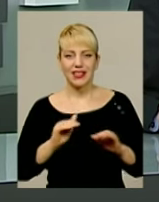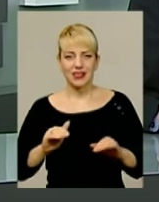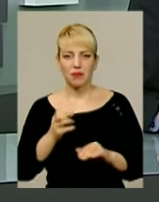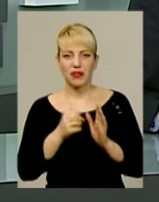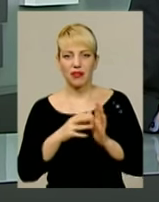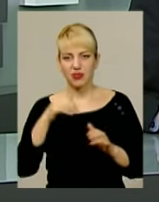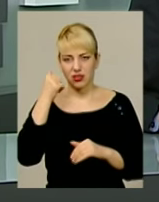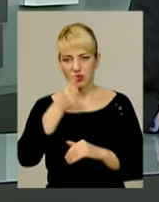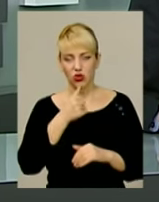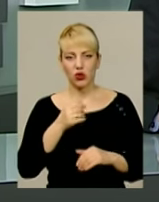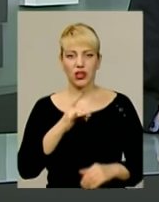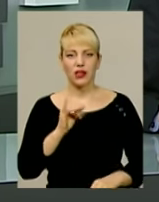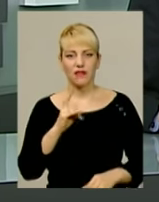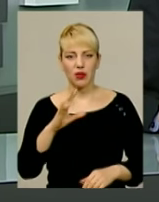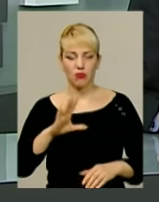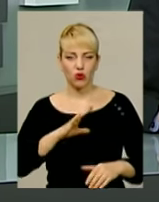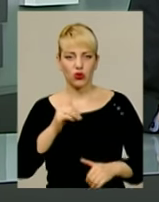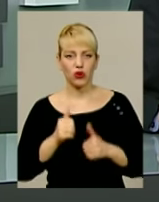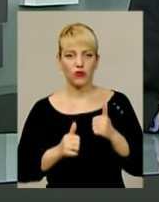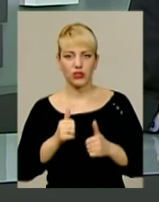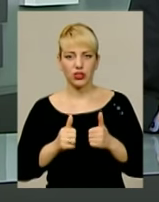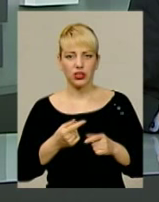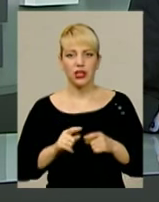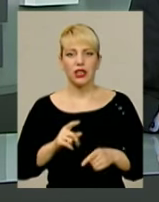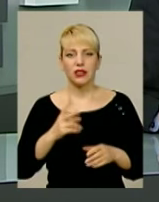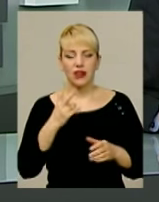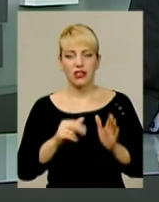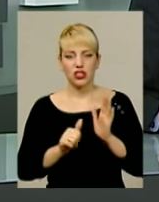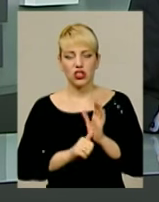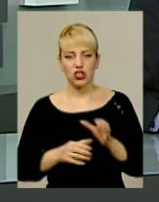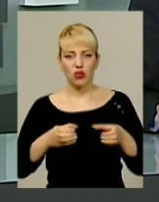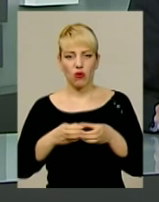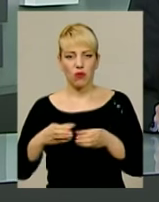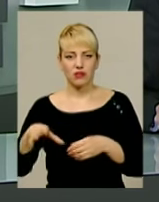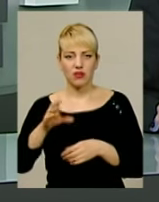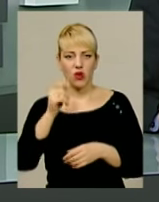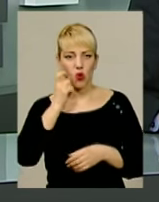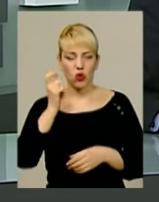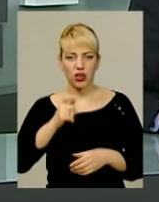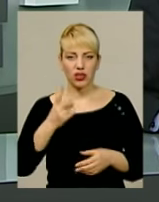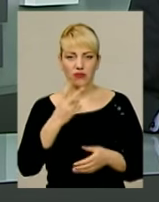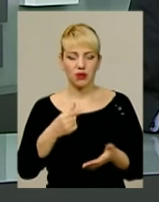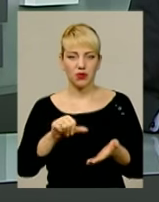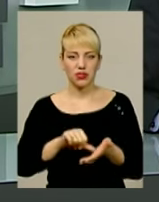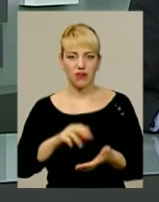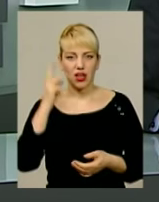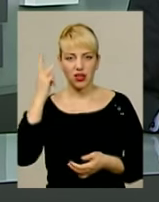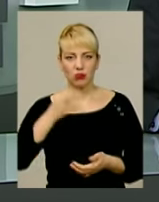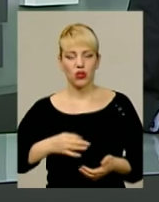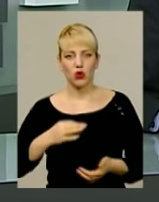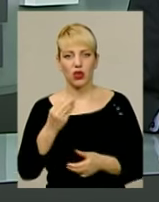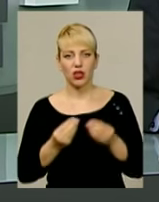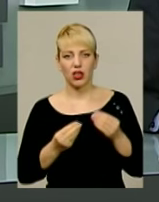фінальні ігри вітчизняних змагань. До них дійшли 26 команд з усієї України. Дві з них представляли Хмельницьку область.